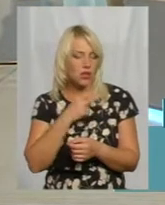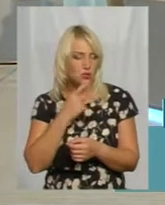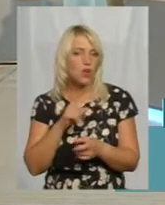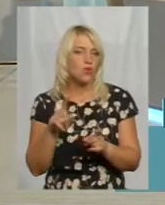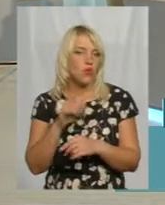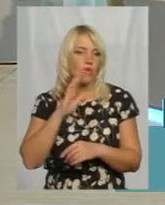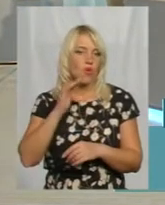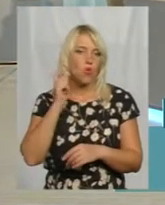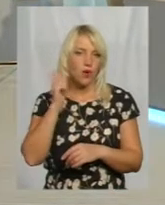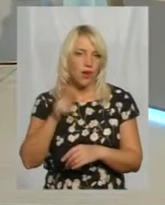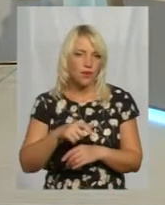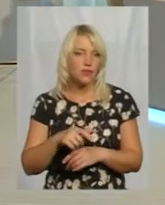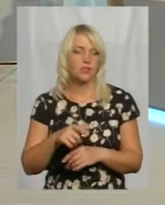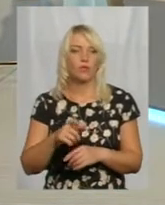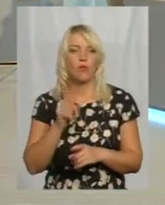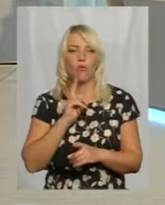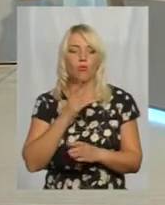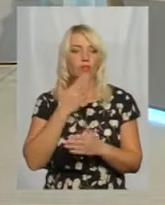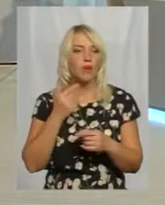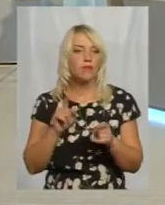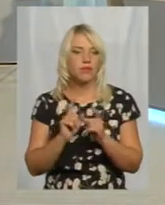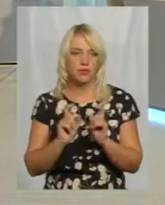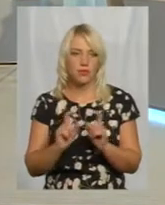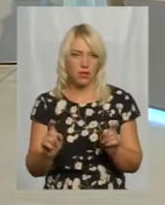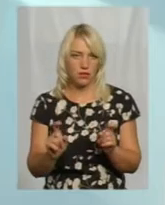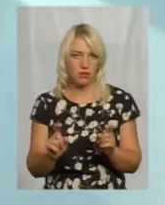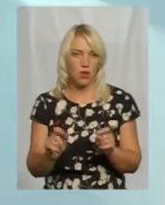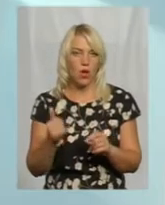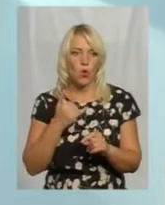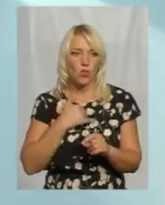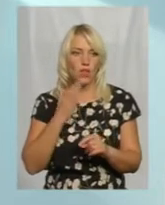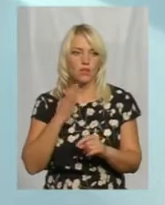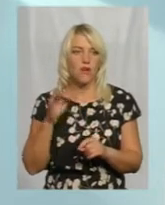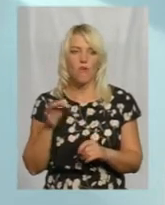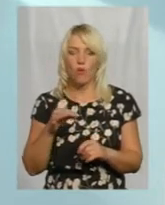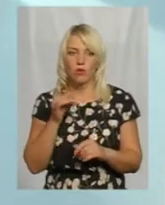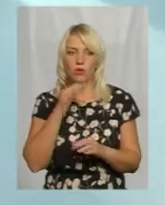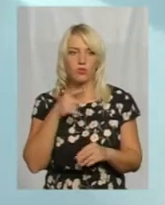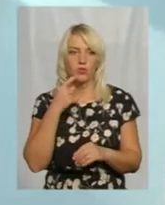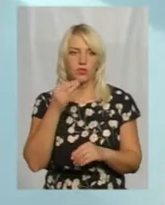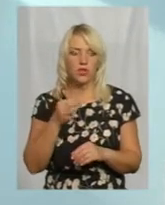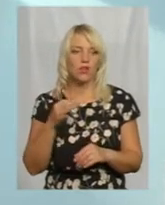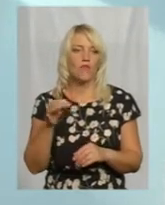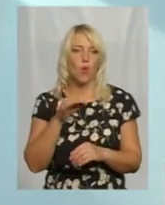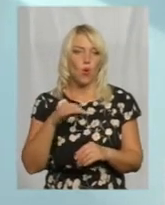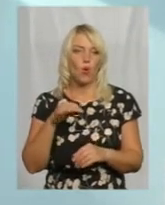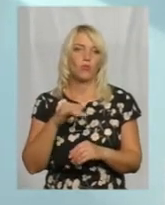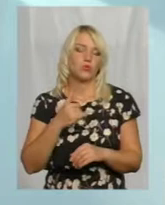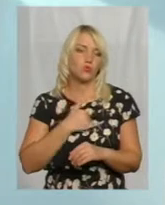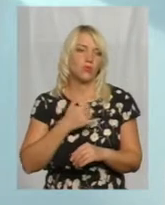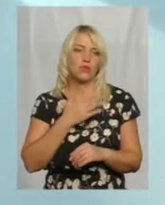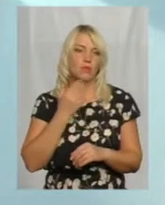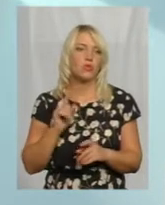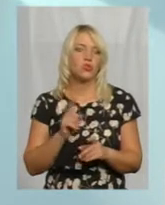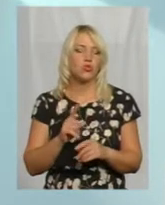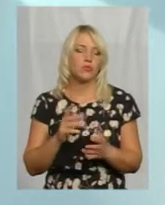нашій Україні ще немає таких закладів. В нас в області, не можу сказати в Україні, в області ще трохи важкувато, що